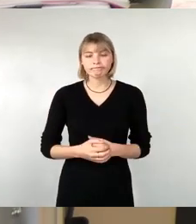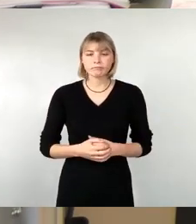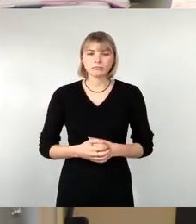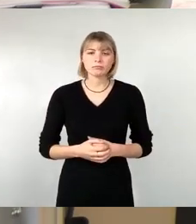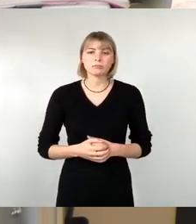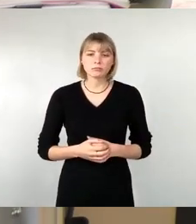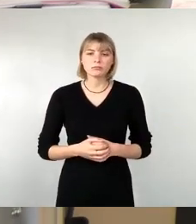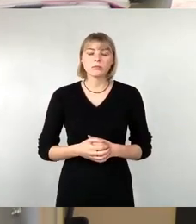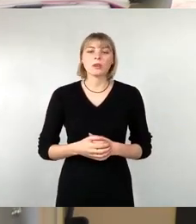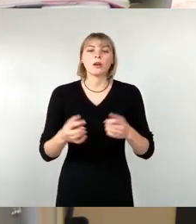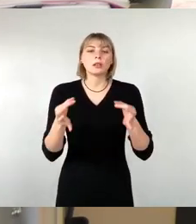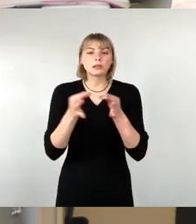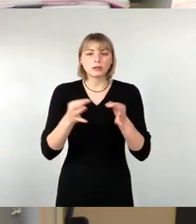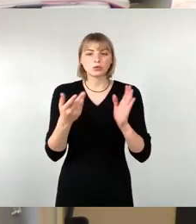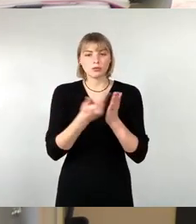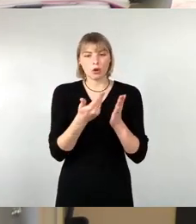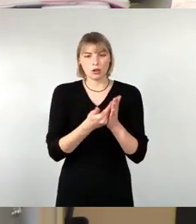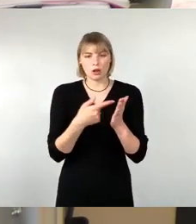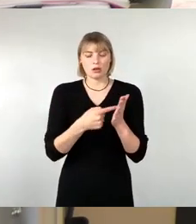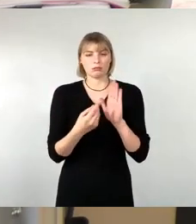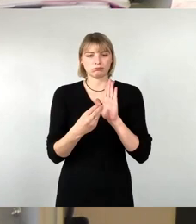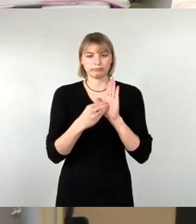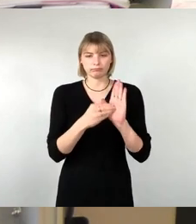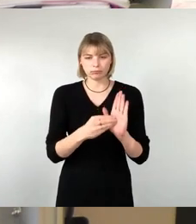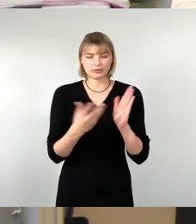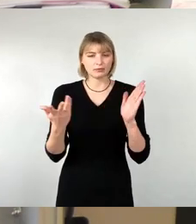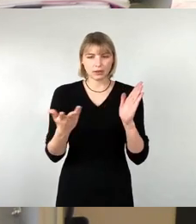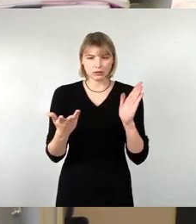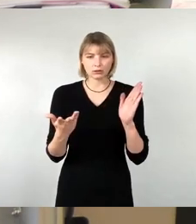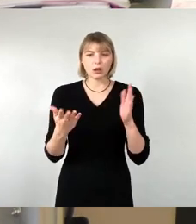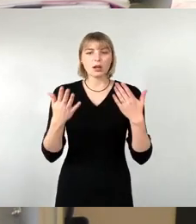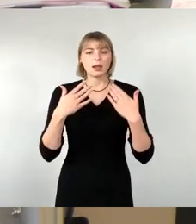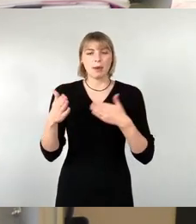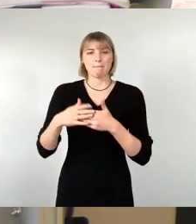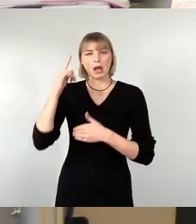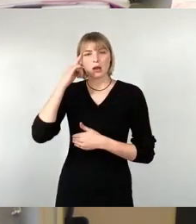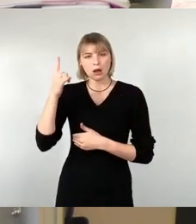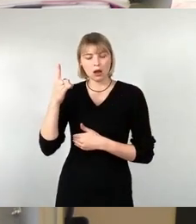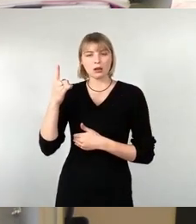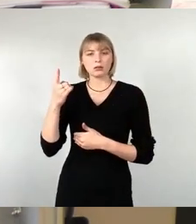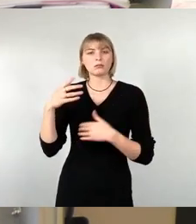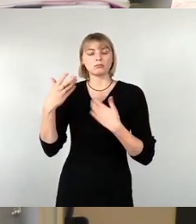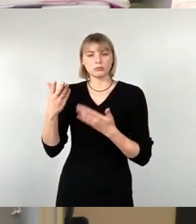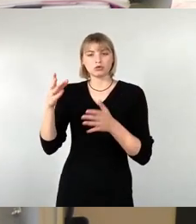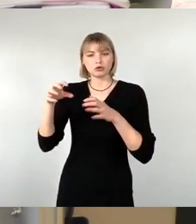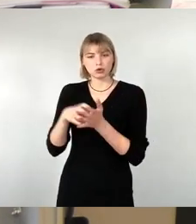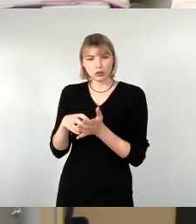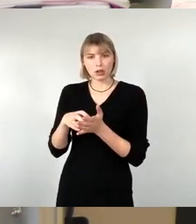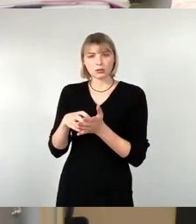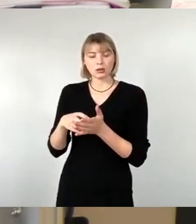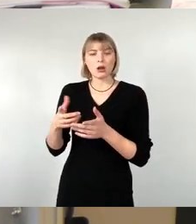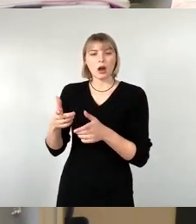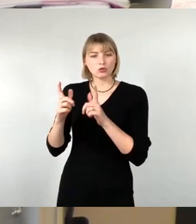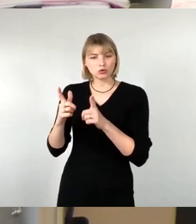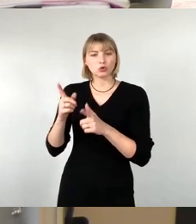angegeben, Zweck. Der Klimabeirat berät die Stadtrat, seine Ausschüsse und den Oberbürgermeister